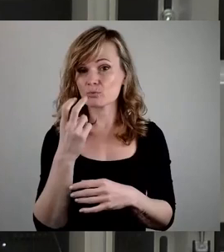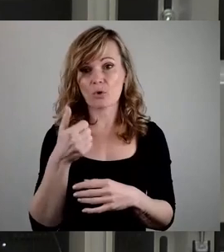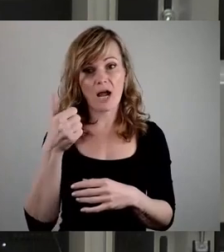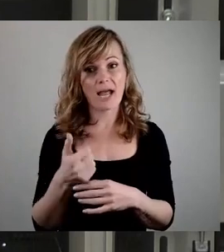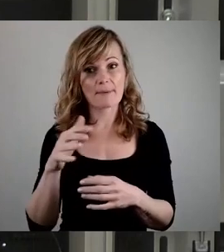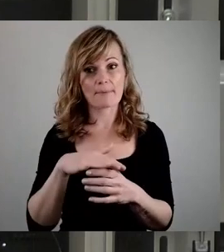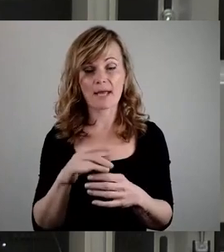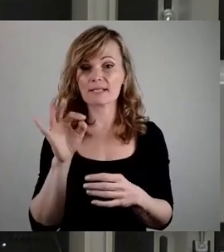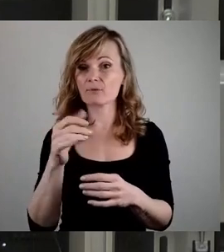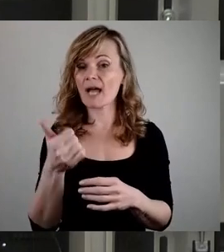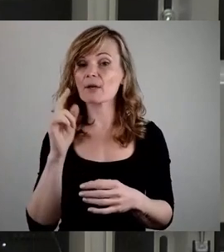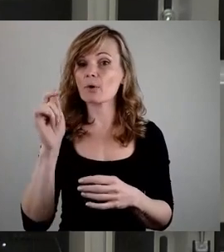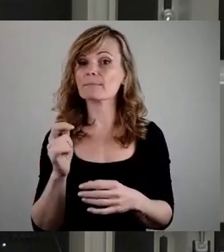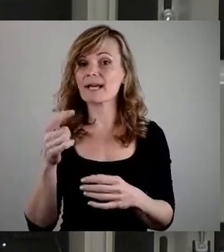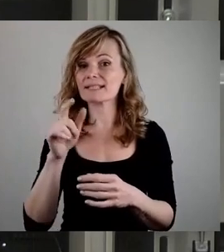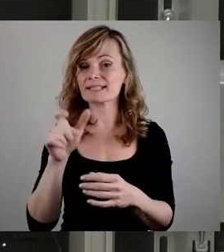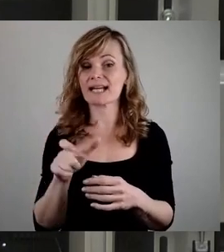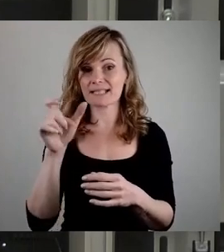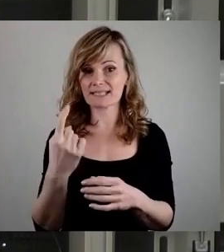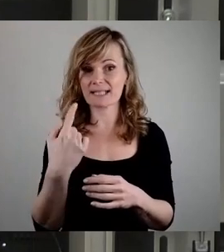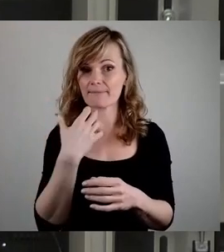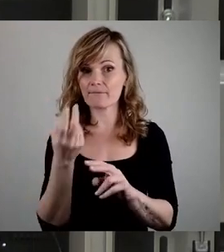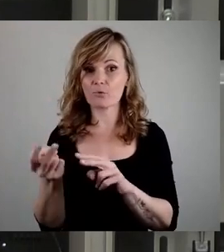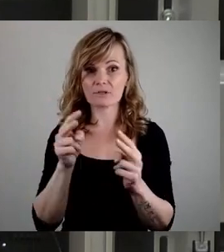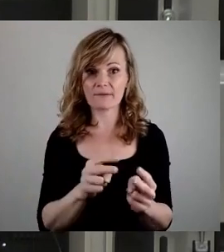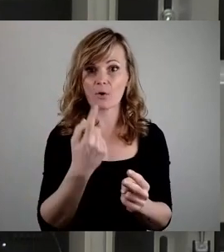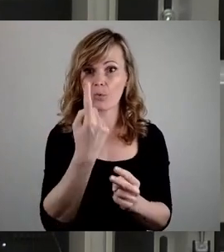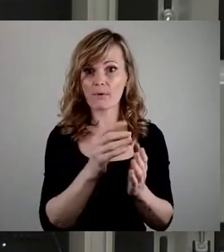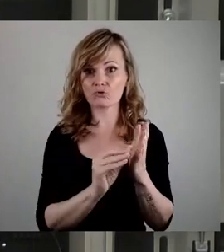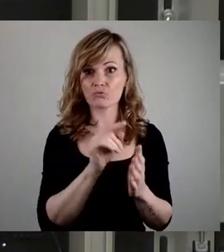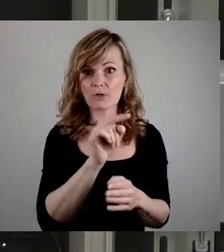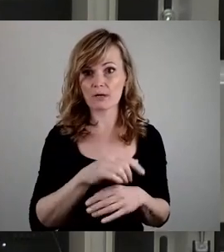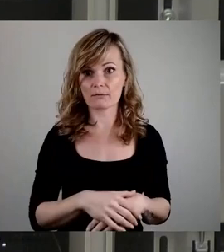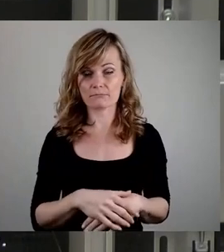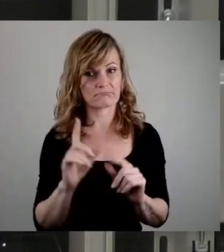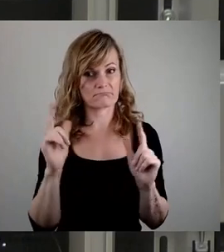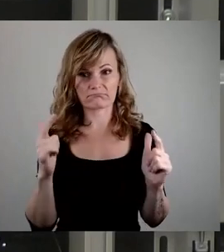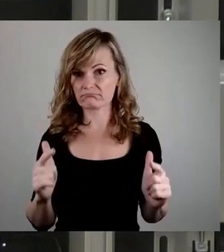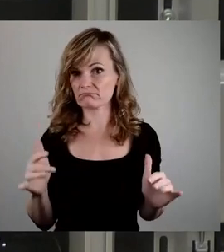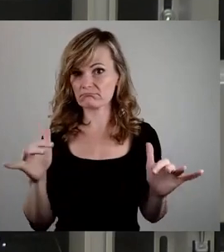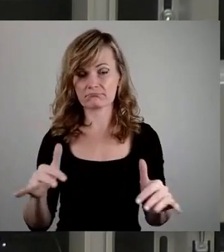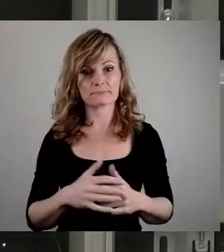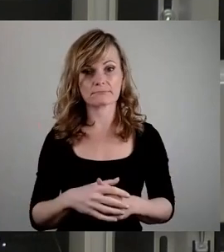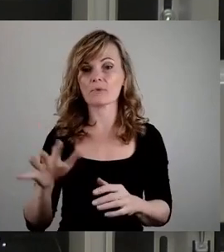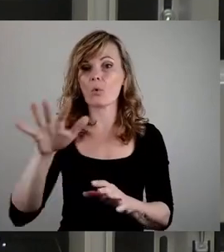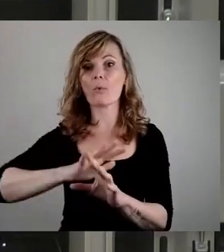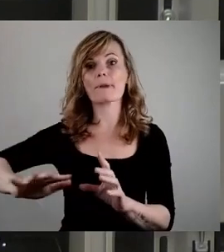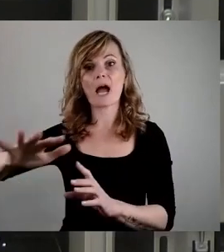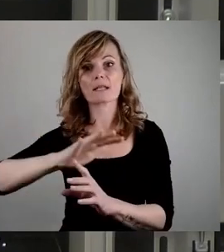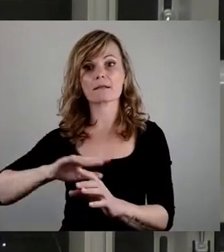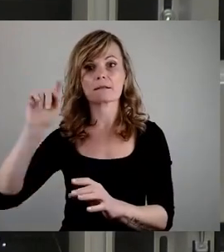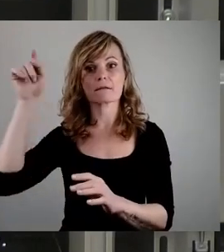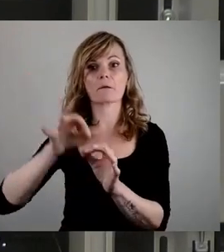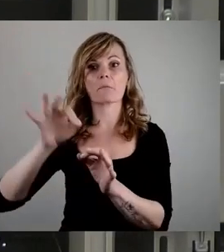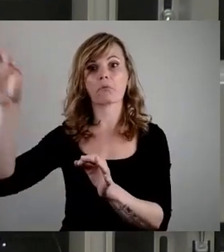für einen Gymnasiasten, der auf einer Oberschule wechseln will. Da finden Sie keinen. Da wird ins Umland vermittelt. Also, wir haben